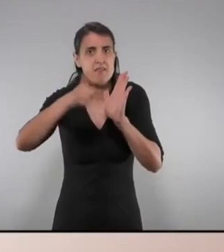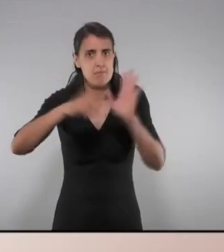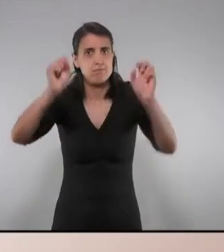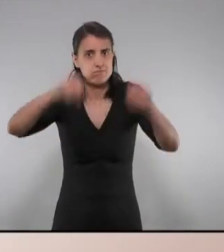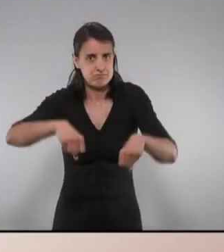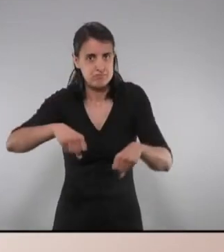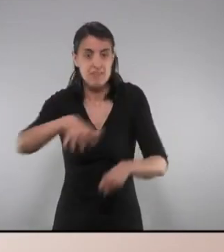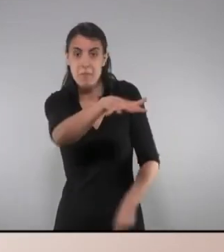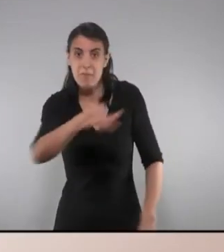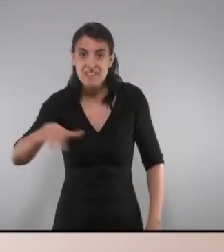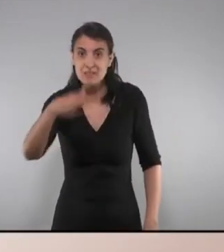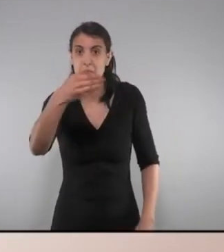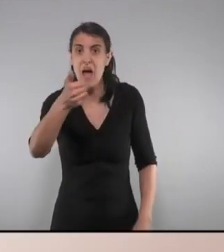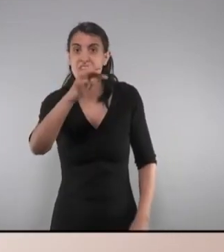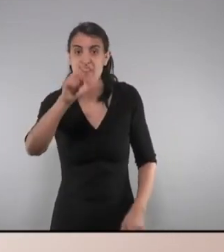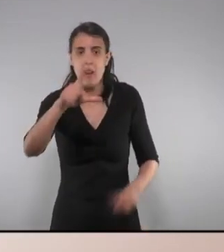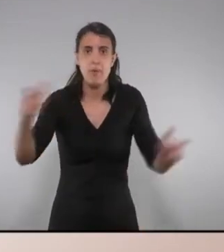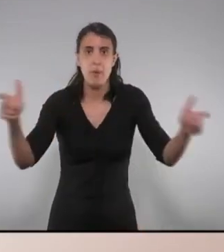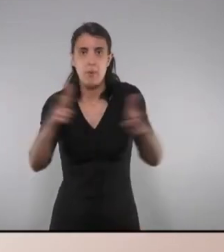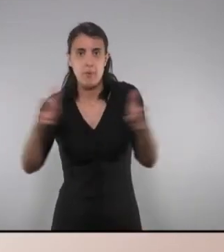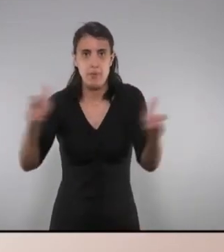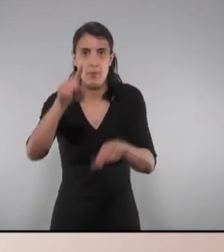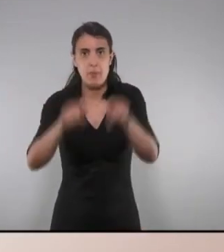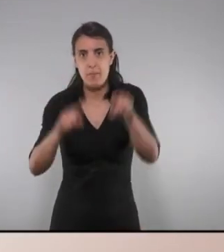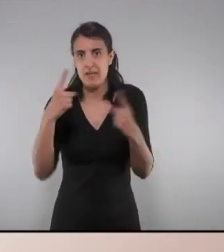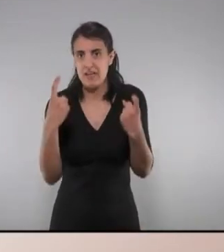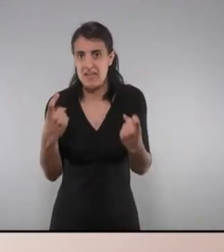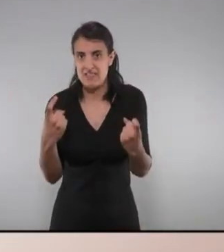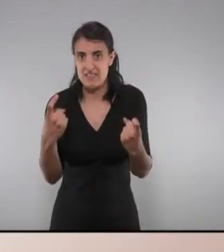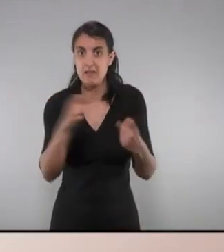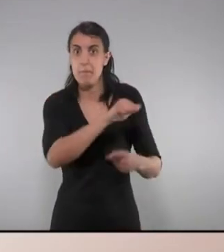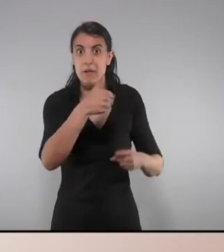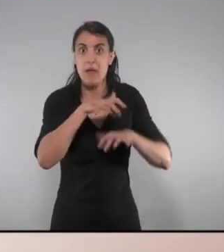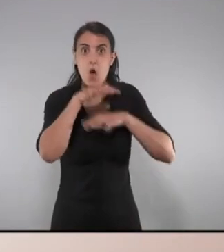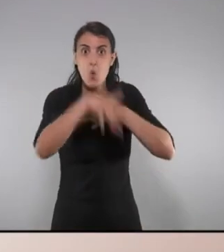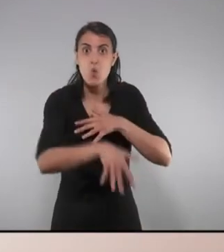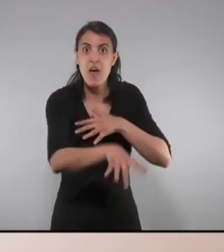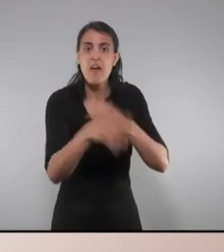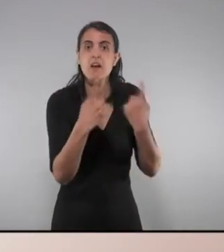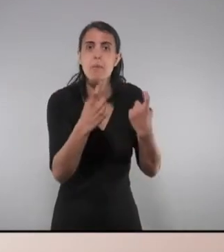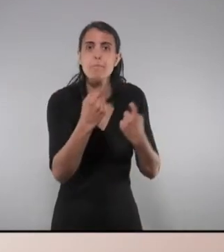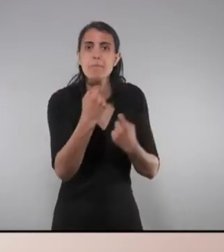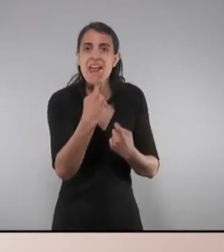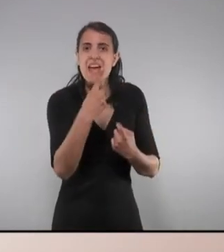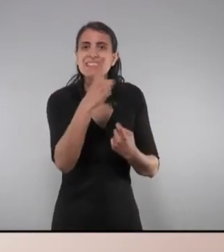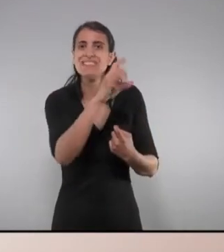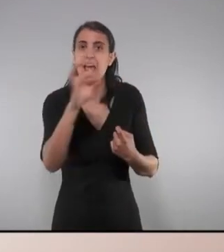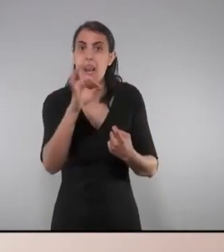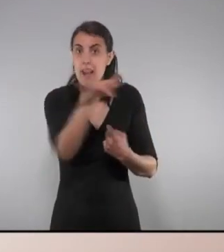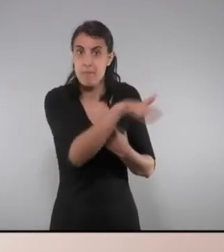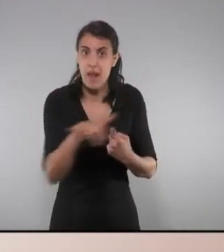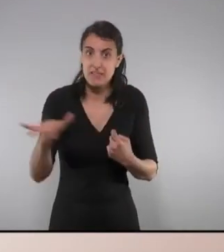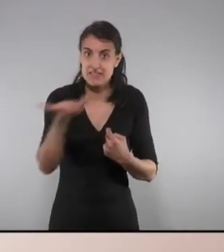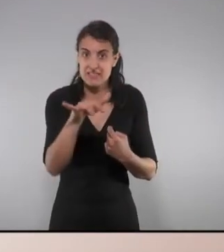Les places bàfer també han anat variant en funció de les necessitats. Si en la primera onada es van necessitar unes 1.100 places bàfer en